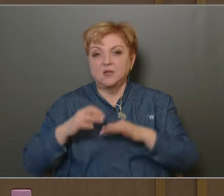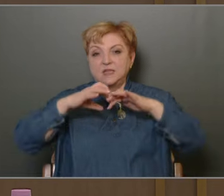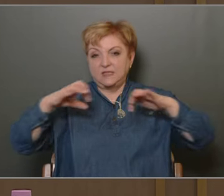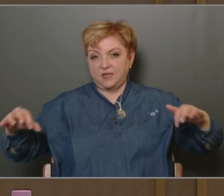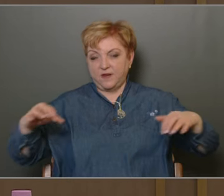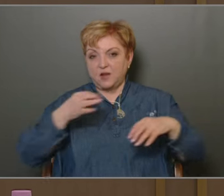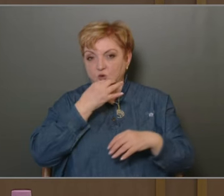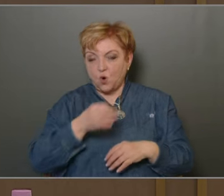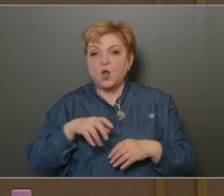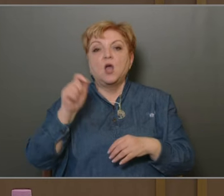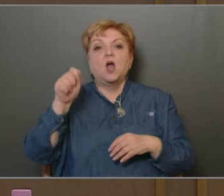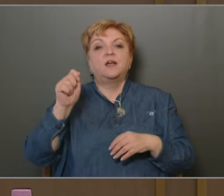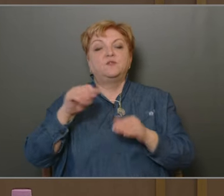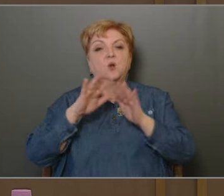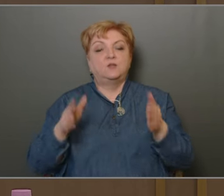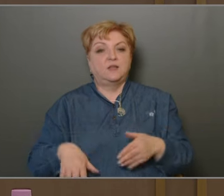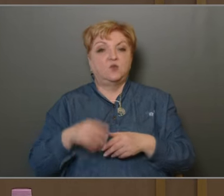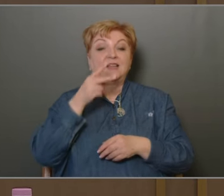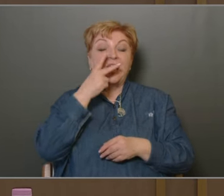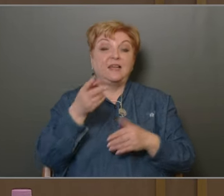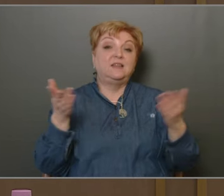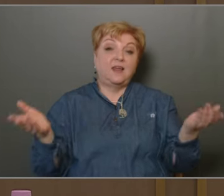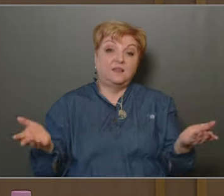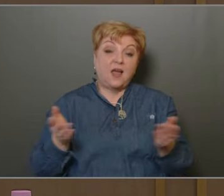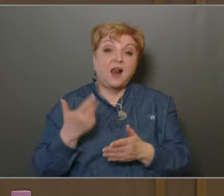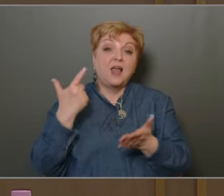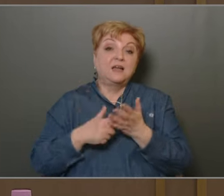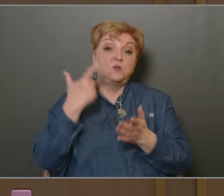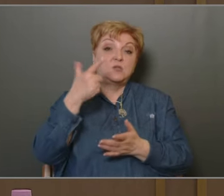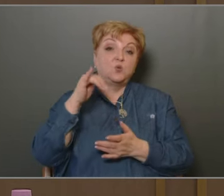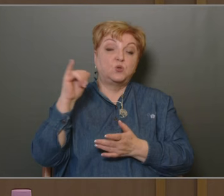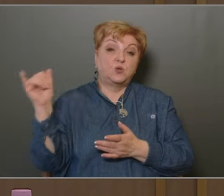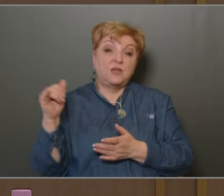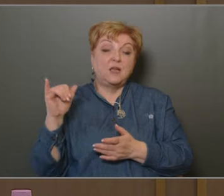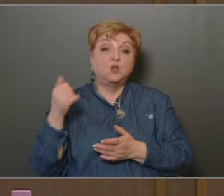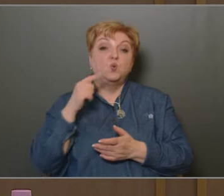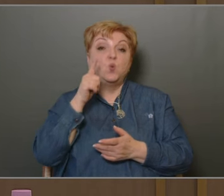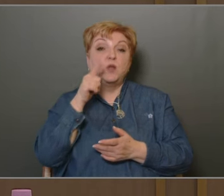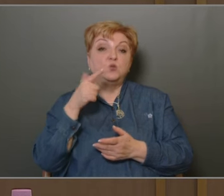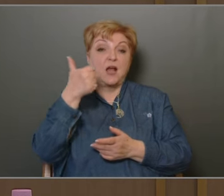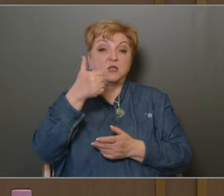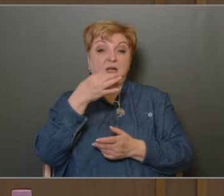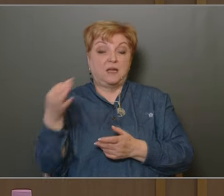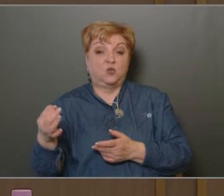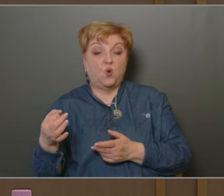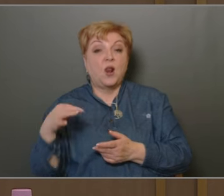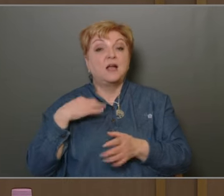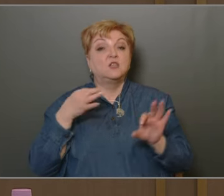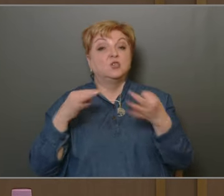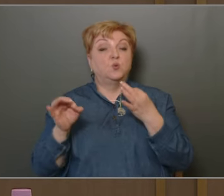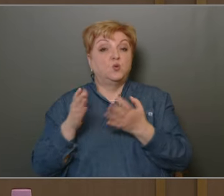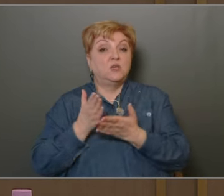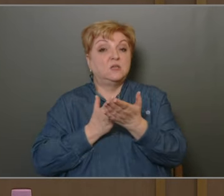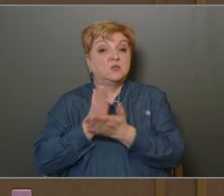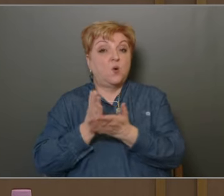szétvállásáról a tisztelt képviselőtestület, tekintettel arra, hogy 2024. július 1-től az egészségügyi szolgálatnak